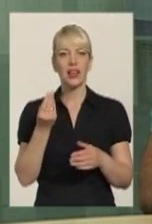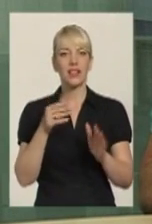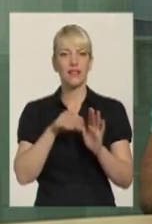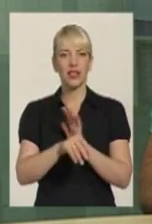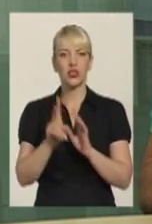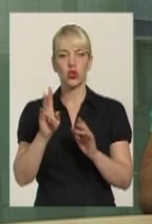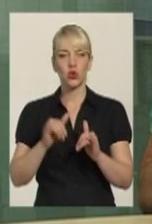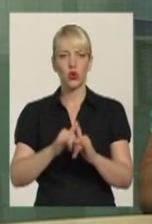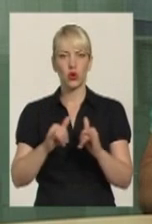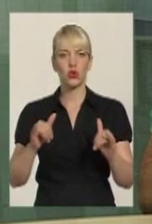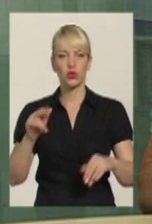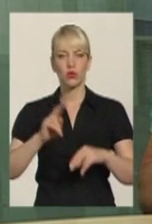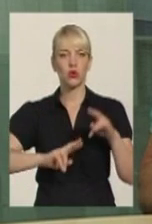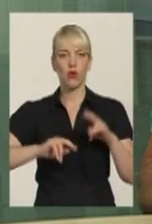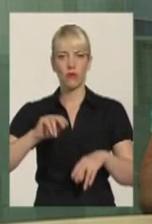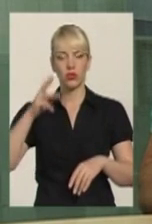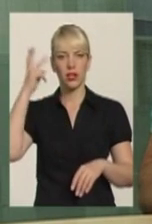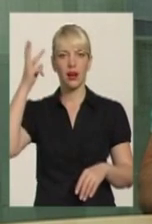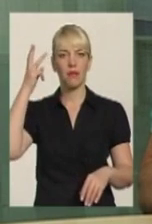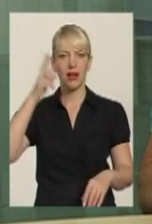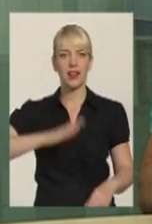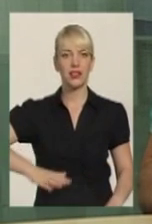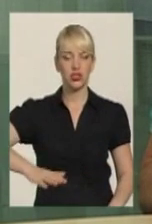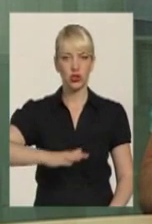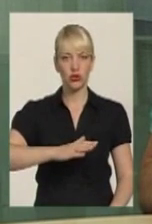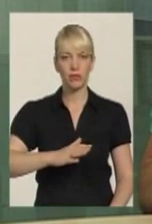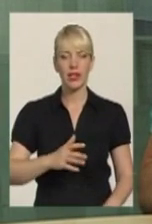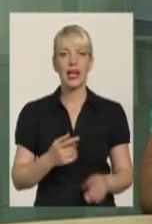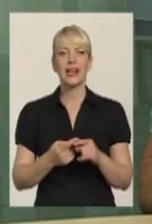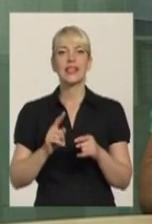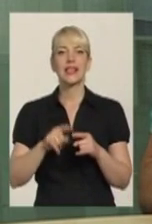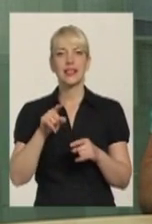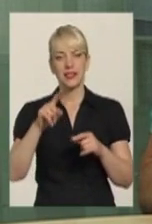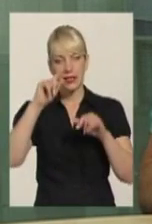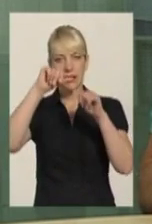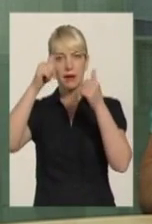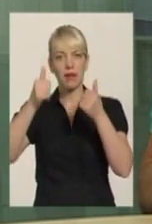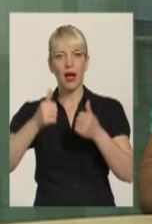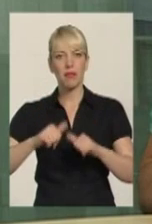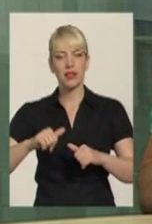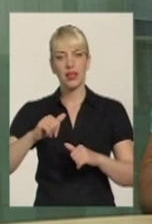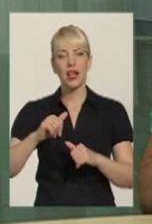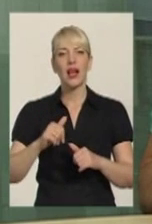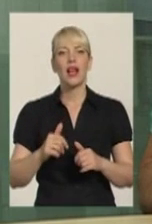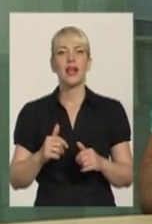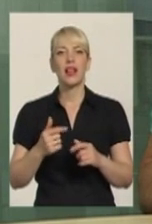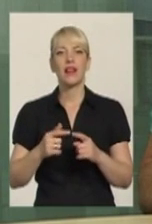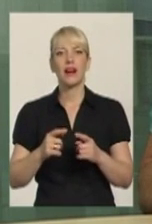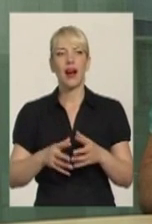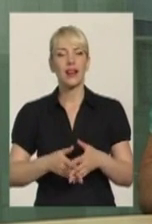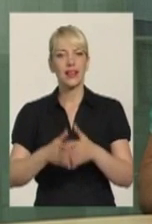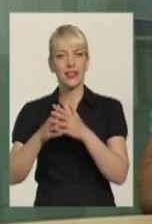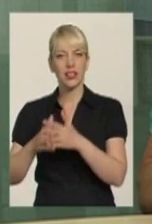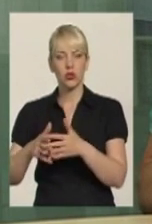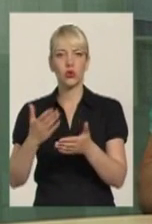розбудовують Хмельниччину. Насамперед, це ті пам'ятки архітектури, які є на Хмельниччині, це є синагоги.